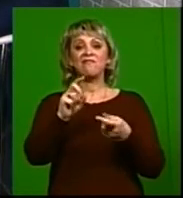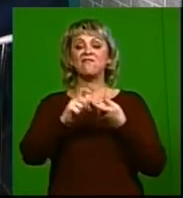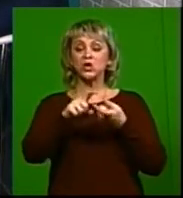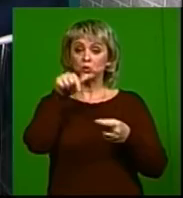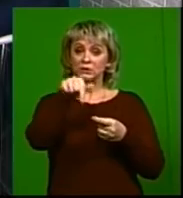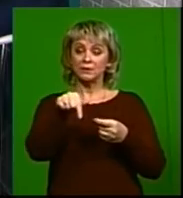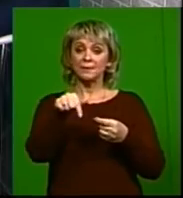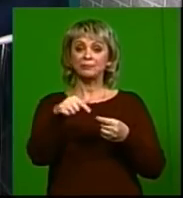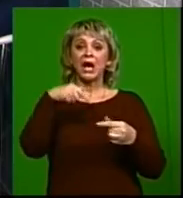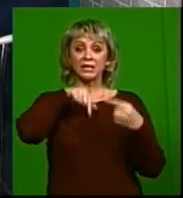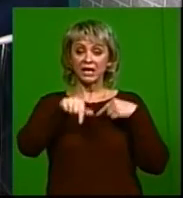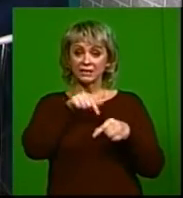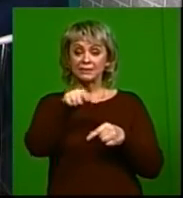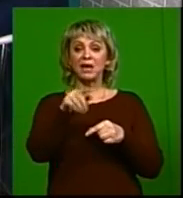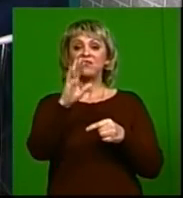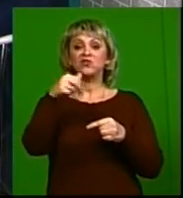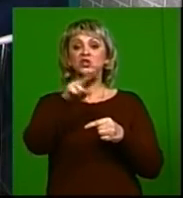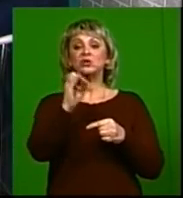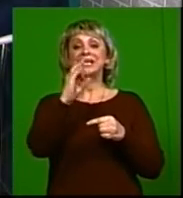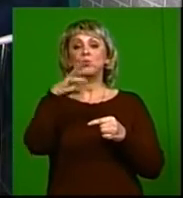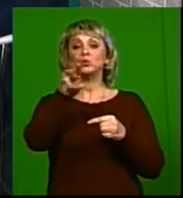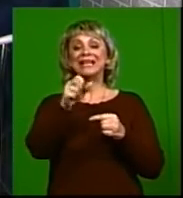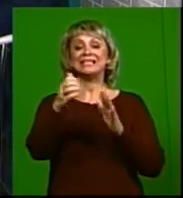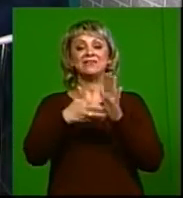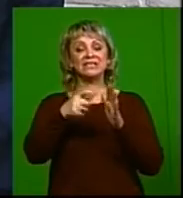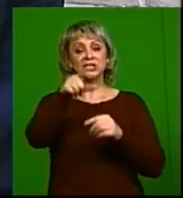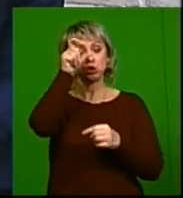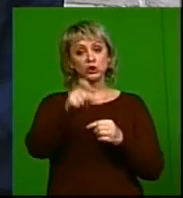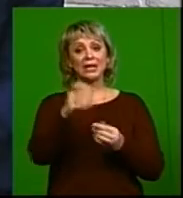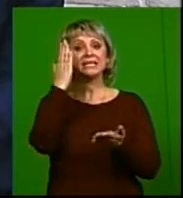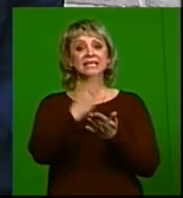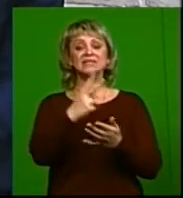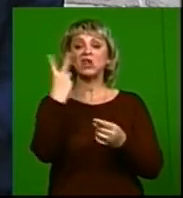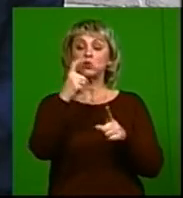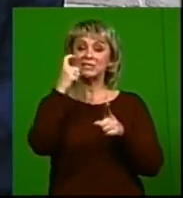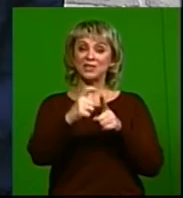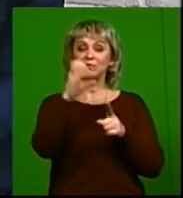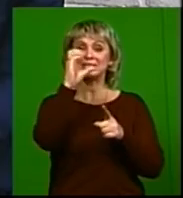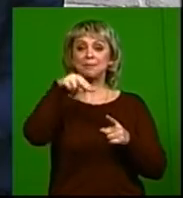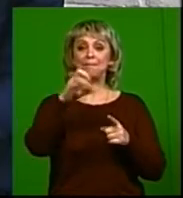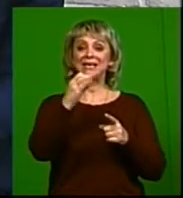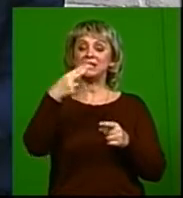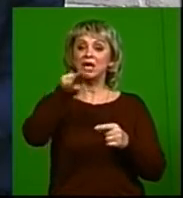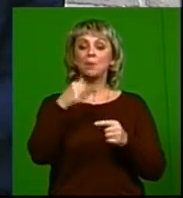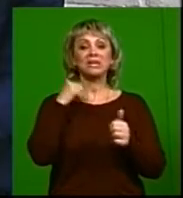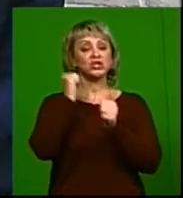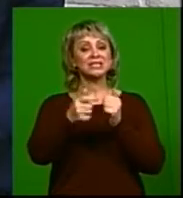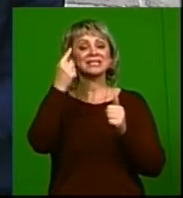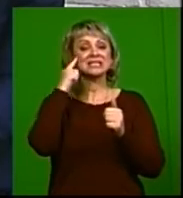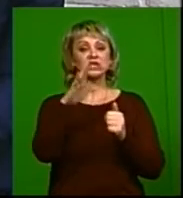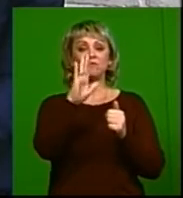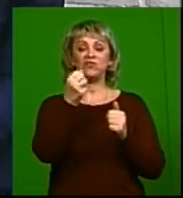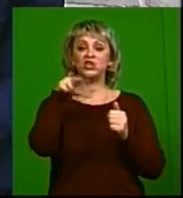другой организм. Вот ВИЧ – вирус иммунодефицита человека. Есть второе слово – СПИД. Очень часто мы слышим ВИЧ, СПИД.